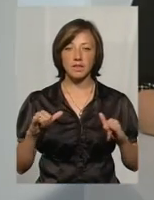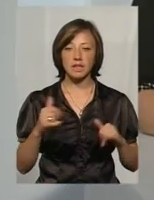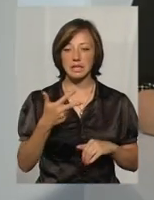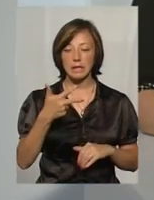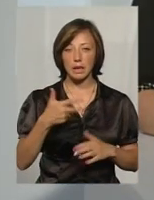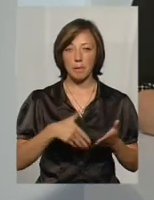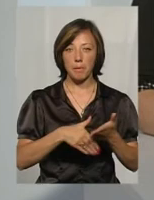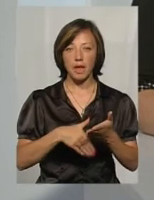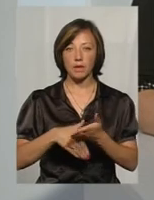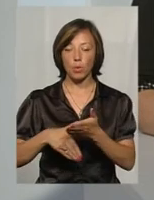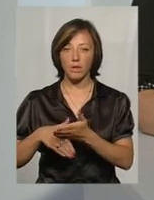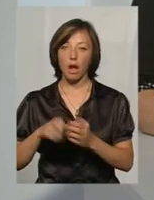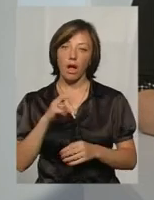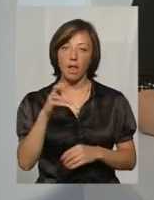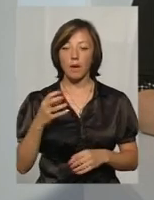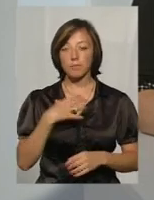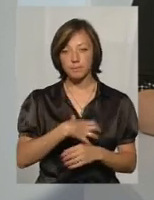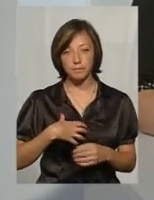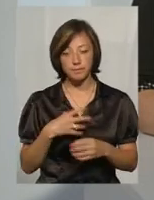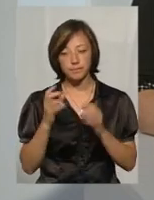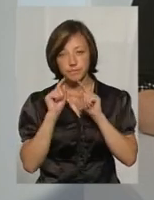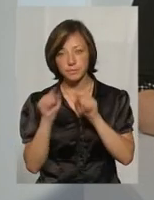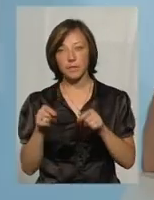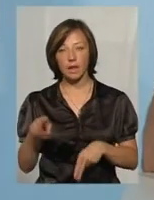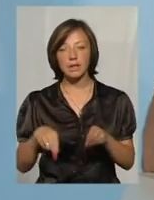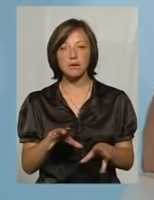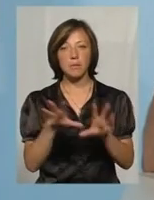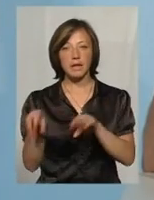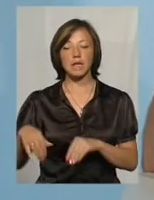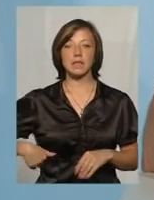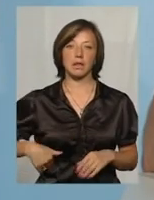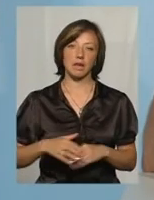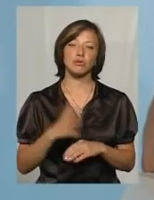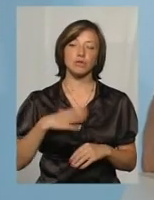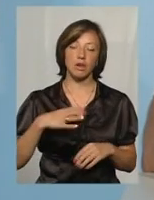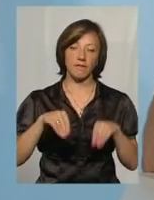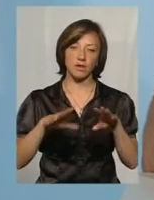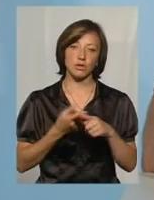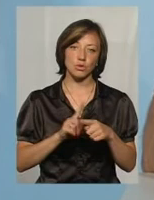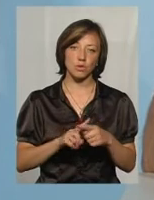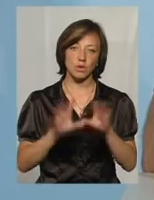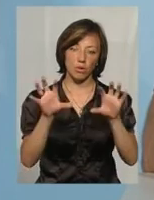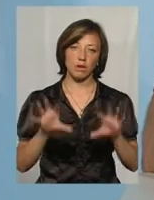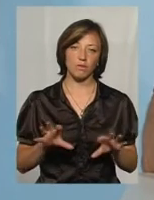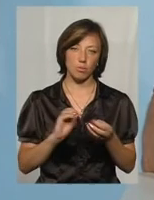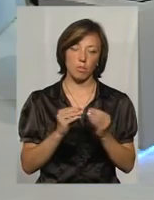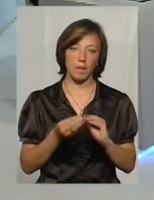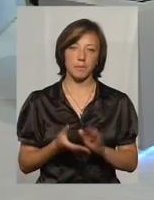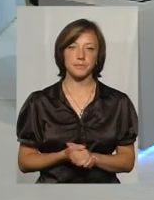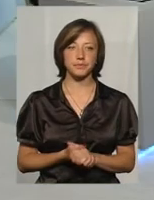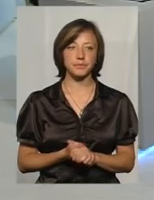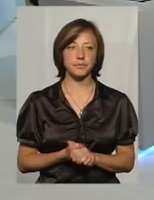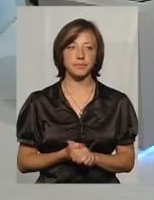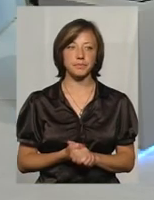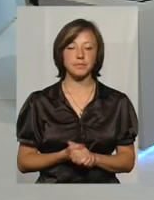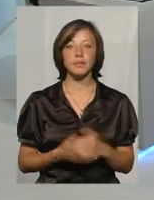методи. Але пріоритет треба все-таки віддавати трансплантації нирки. Ми ждемо вирішення законодавчої проблеми. Дякую